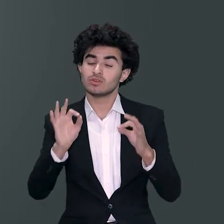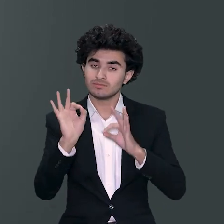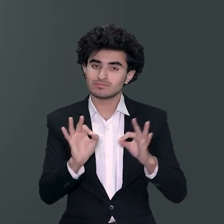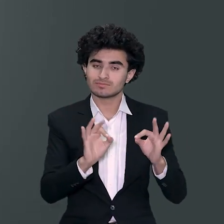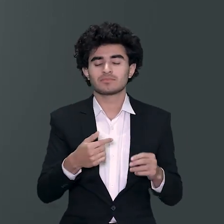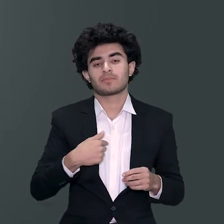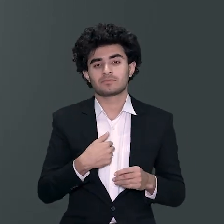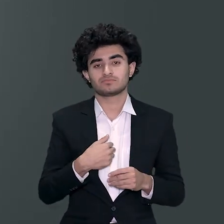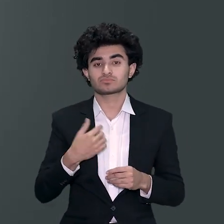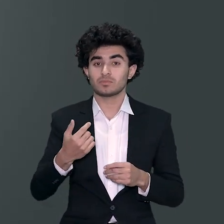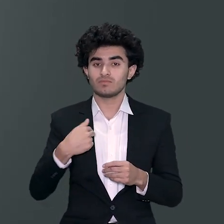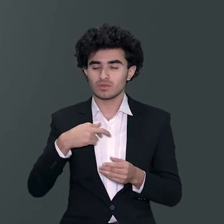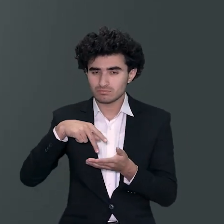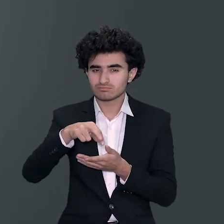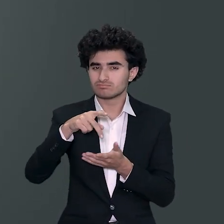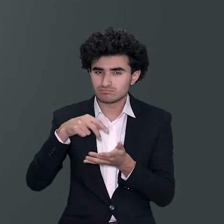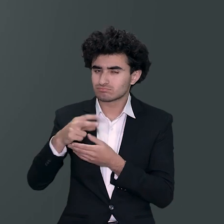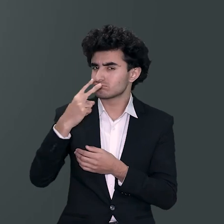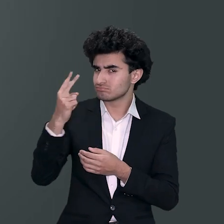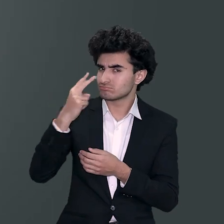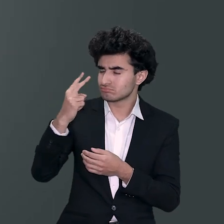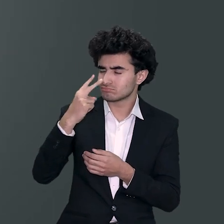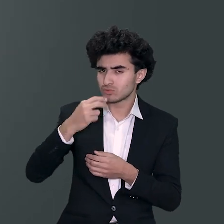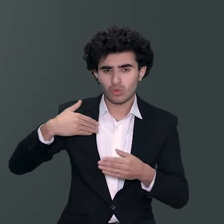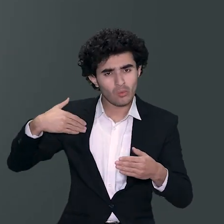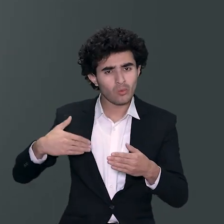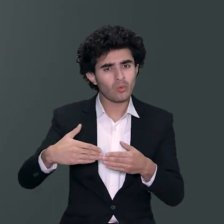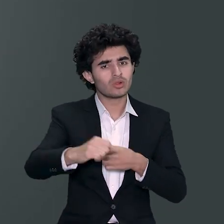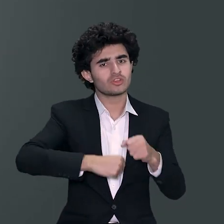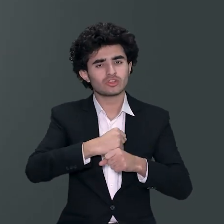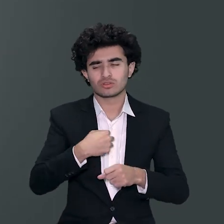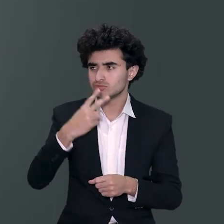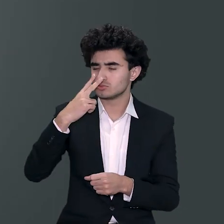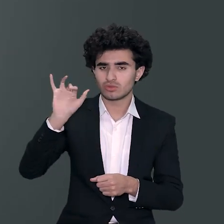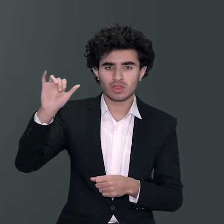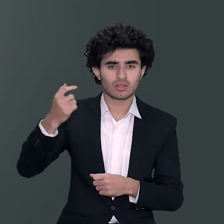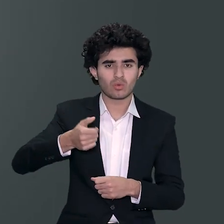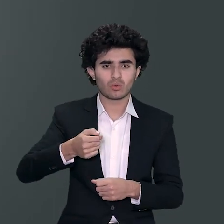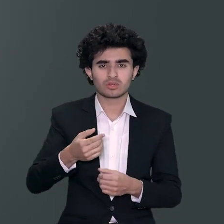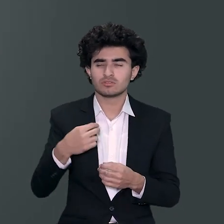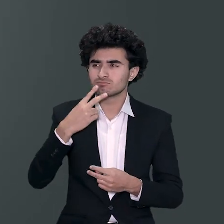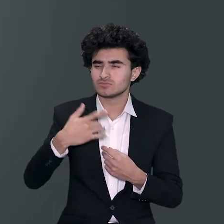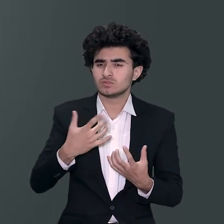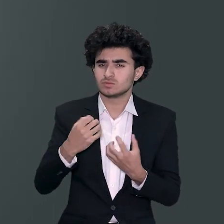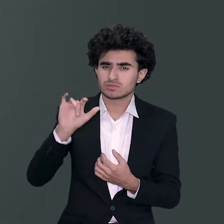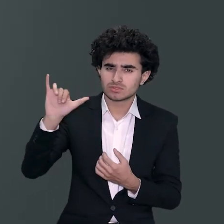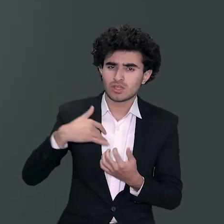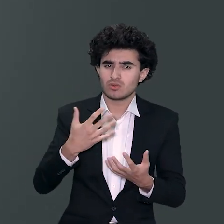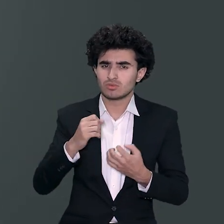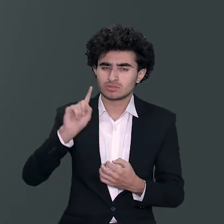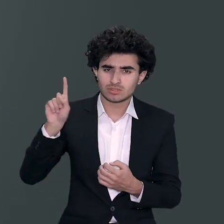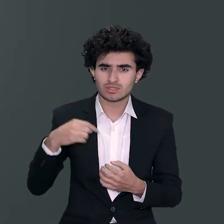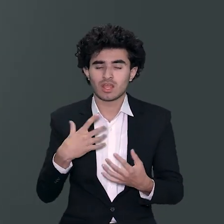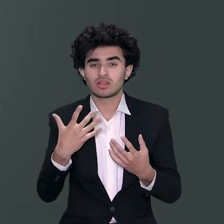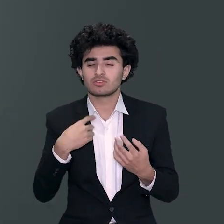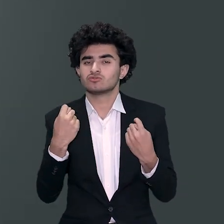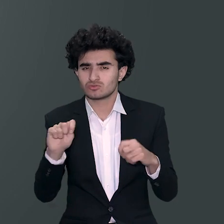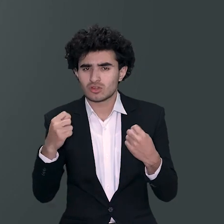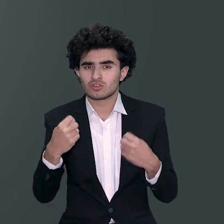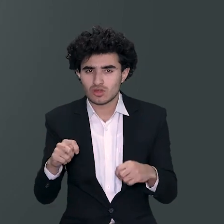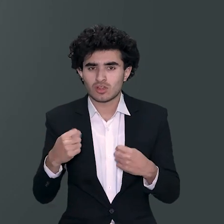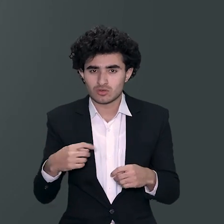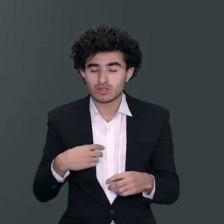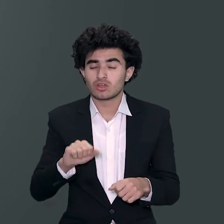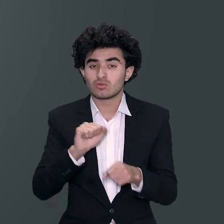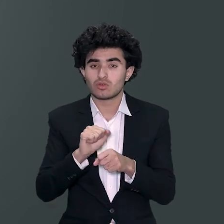جو اس ہاؤسٹل کے گر کے چکر لگا لگا کے لگا لگا کے پورا سال وہ گزرا اس نے محنت کی اس نے اپنا اوبجیکٹیو بنا لیا کہ مجھے